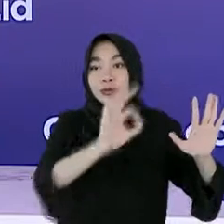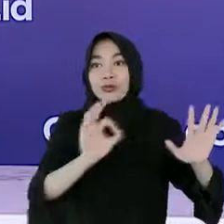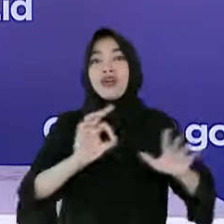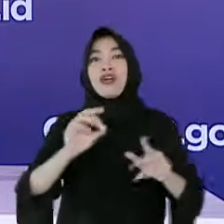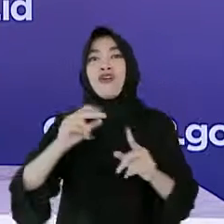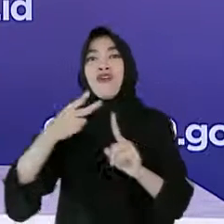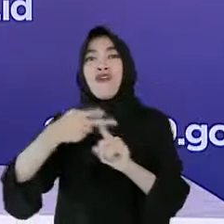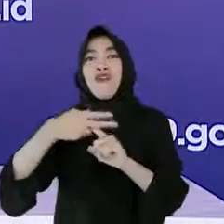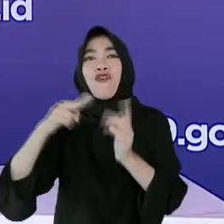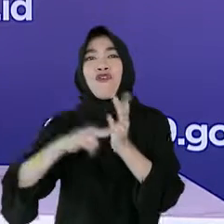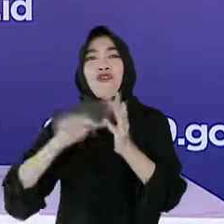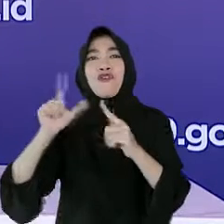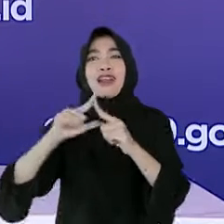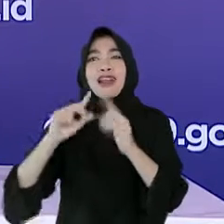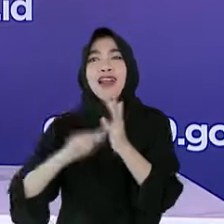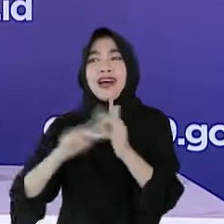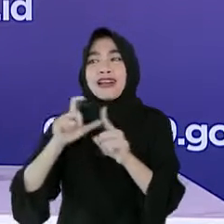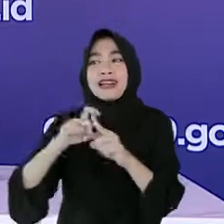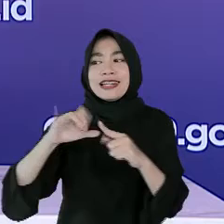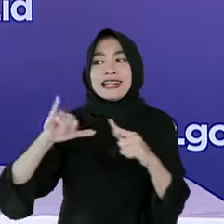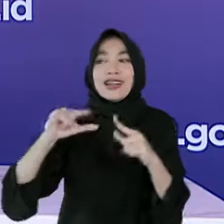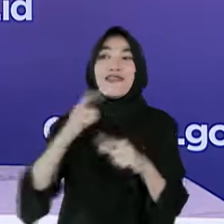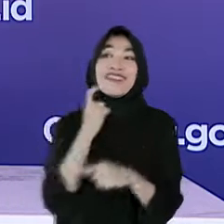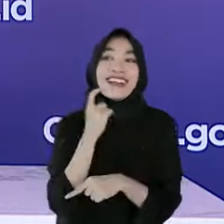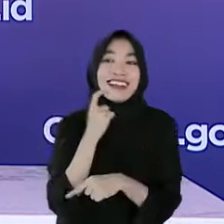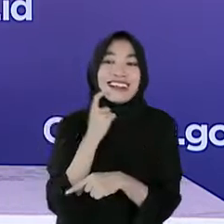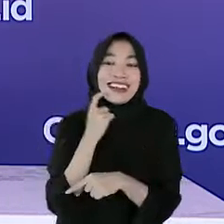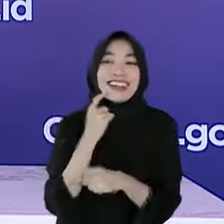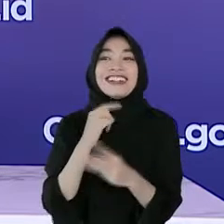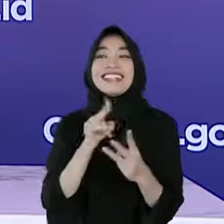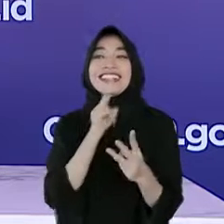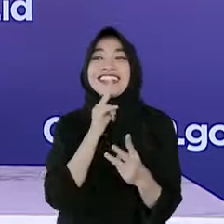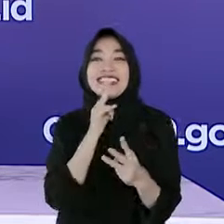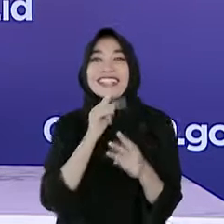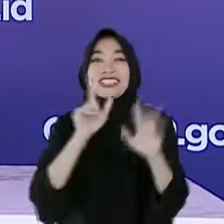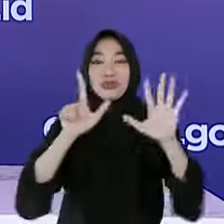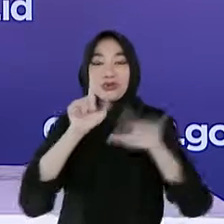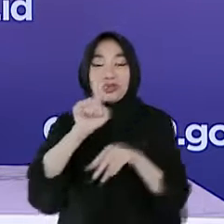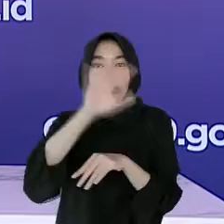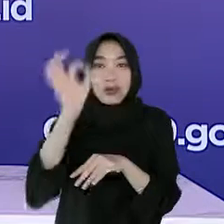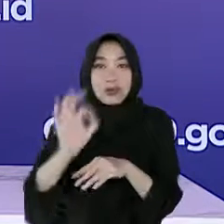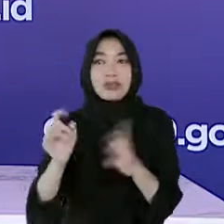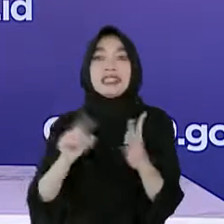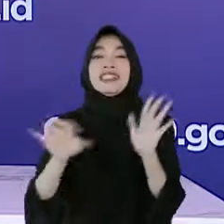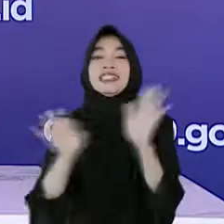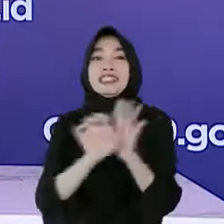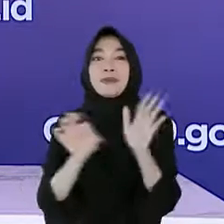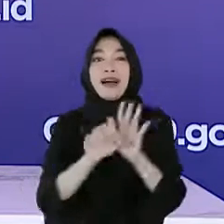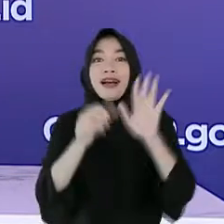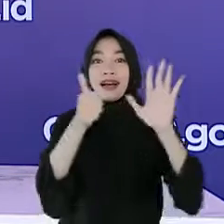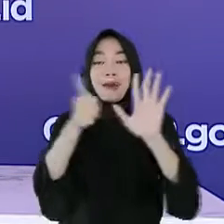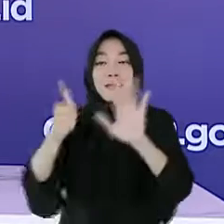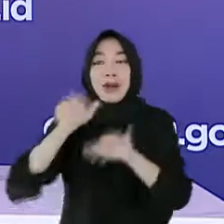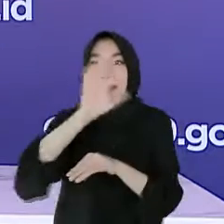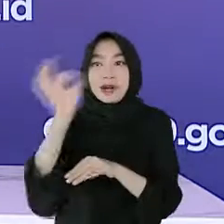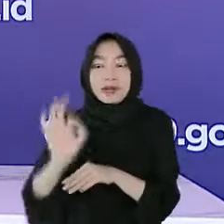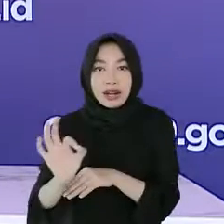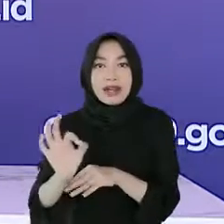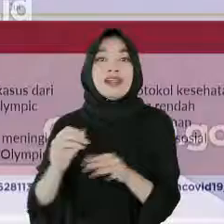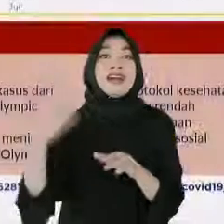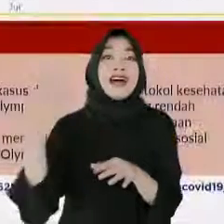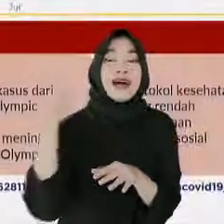Finlandia, 73 persen, Inggris, 71 persen, Jepang, 66 persen,